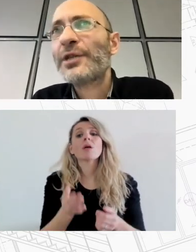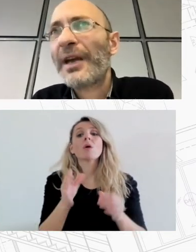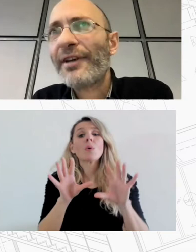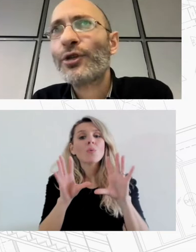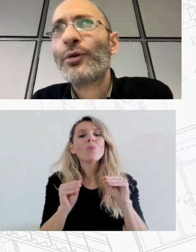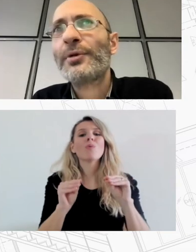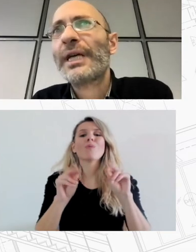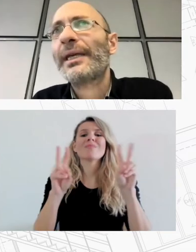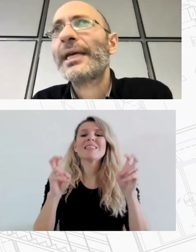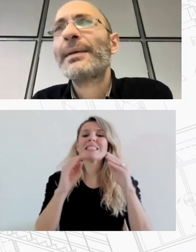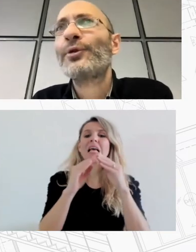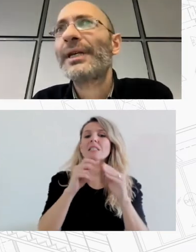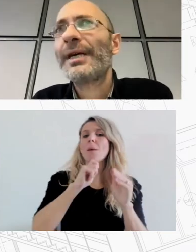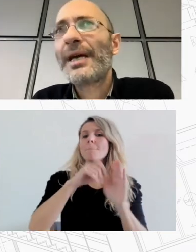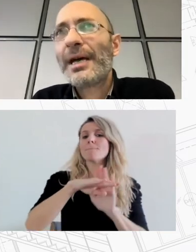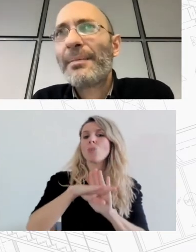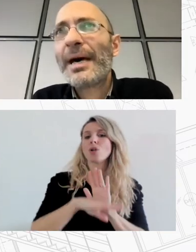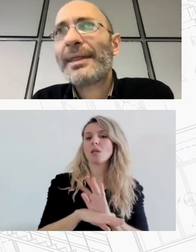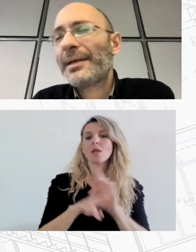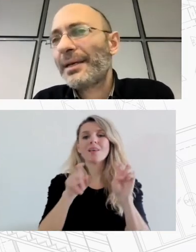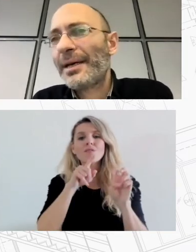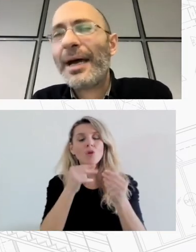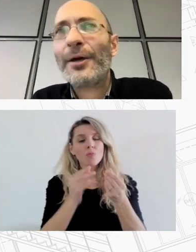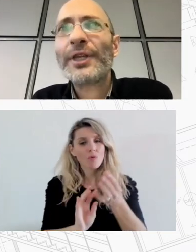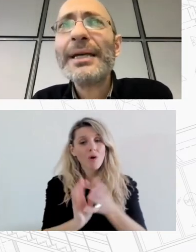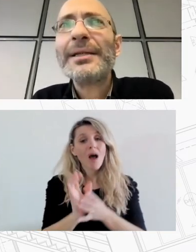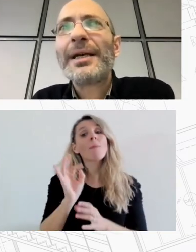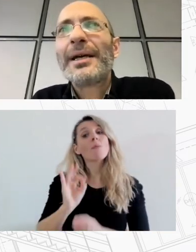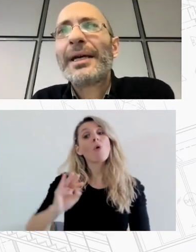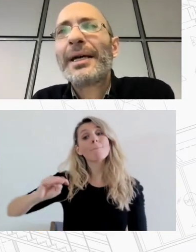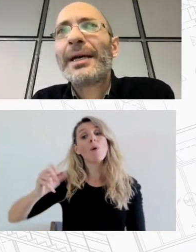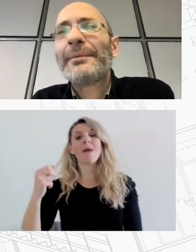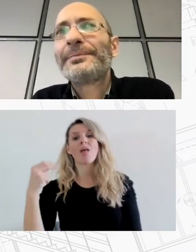πολιτικής παρεμβάσης στον τομέα της κατοικίας από την ΜΑΘ-ΑΕΟΤΑ